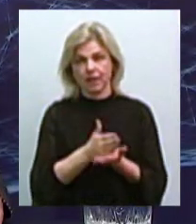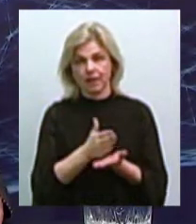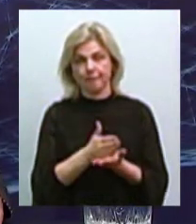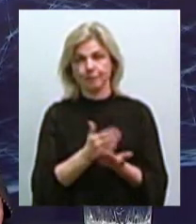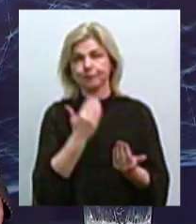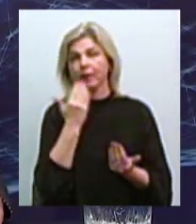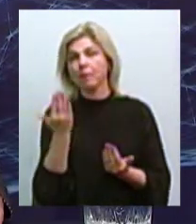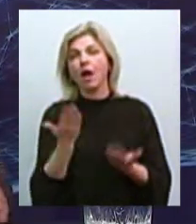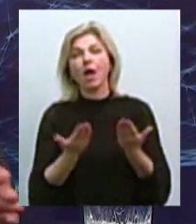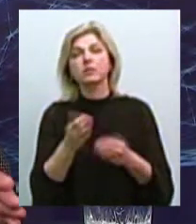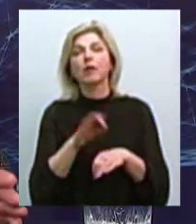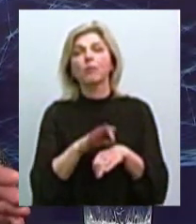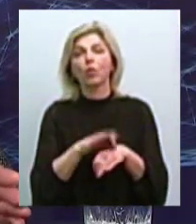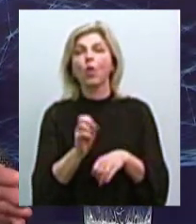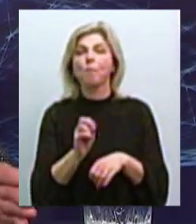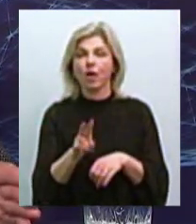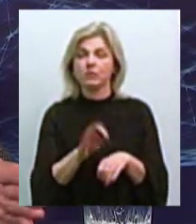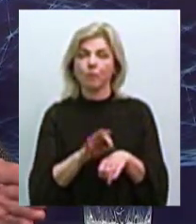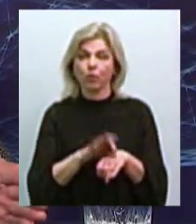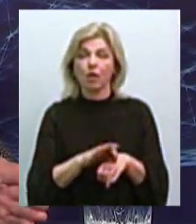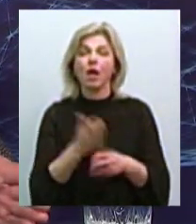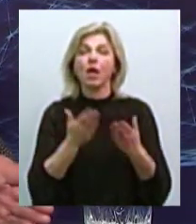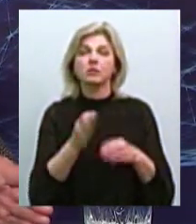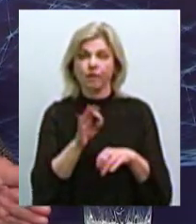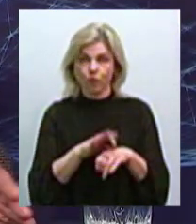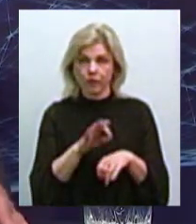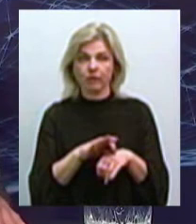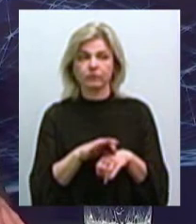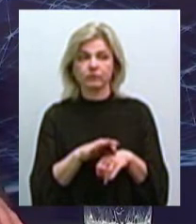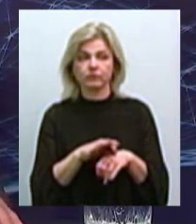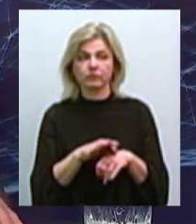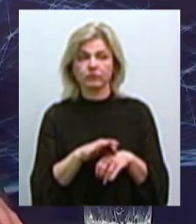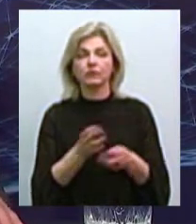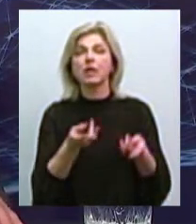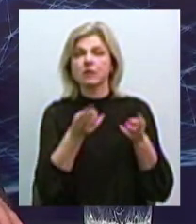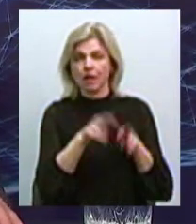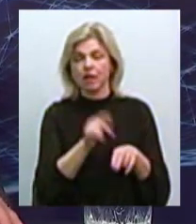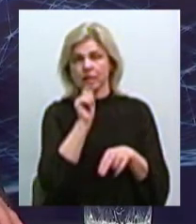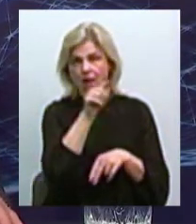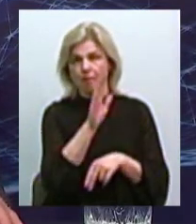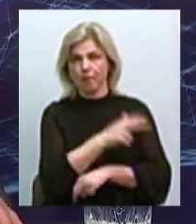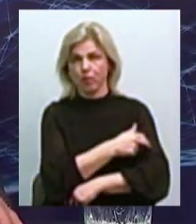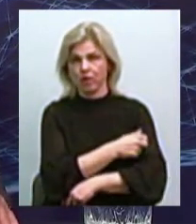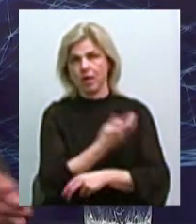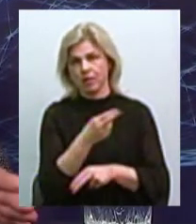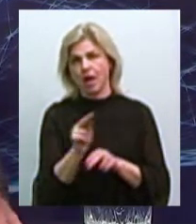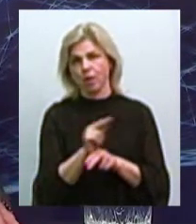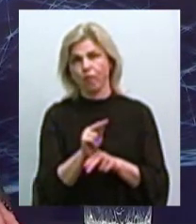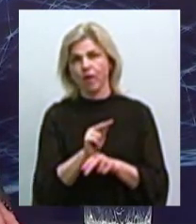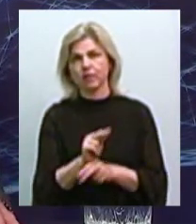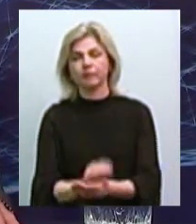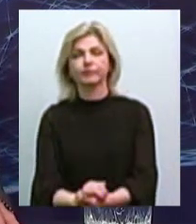якоюсь небезпечною хворобою, Якщо вона хворіє, тоді вона... Вона залишається в медичному закладі? Залишається в медичному закладі, так, і